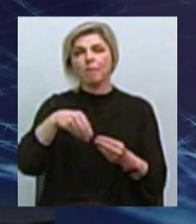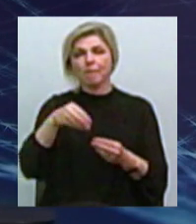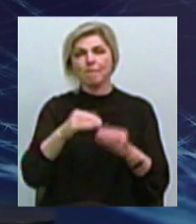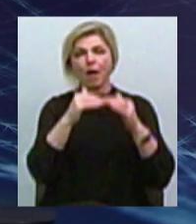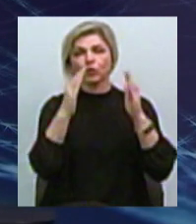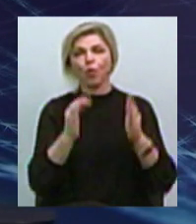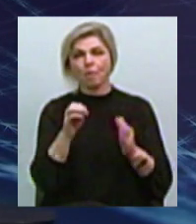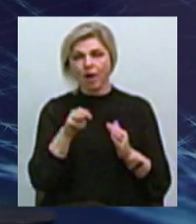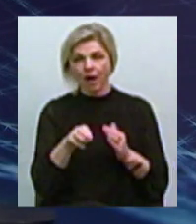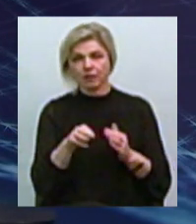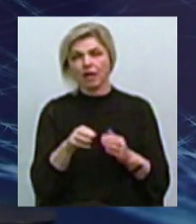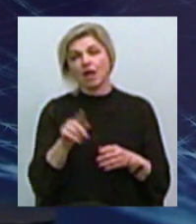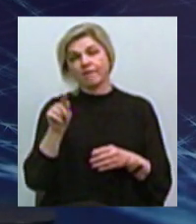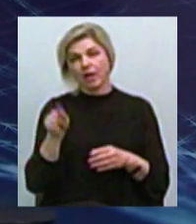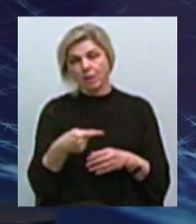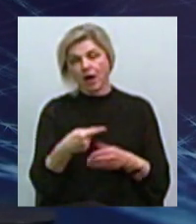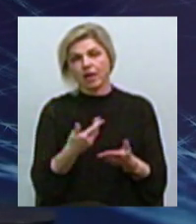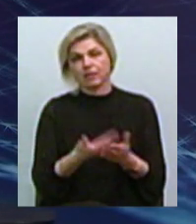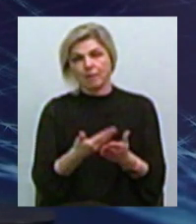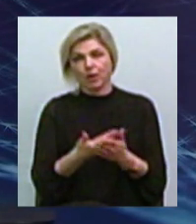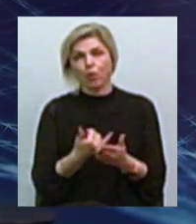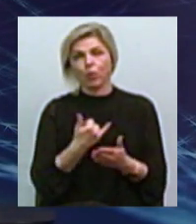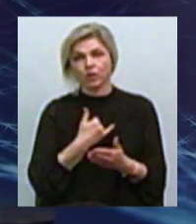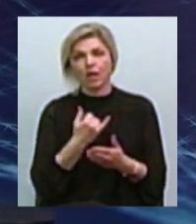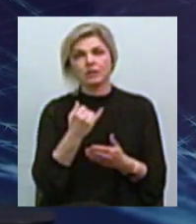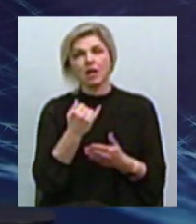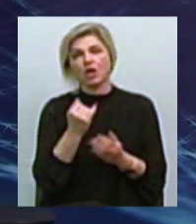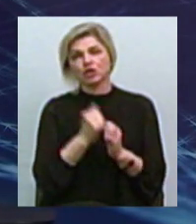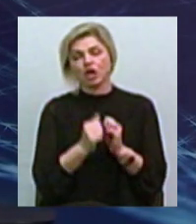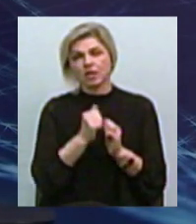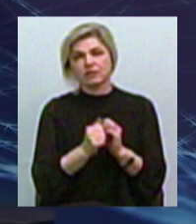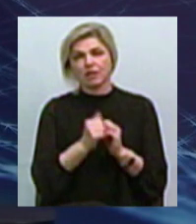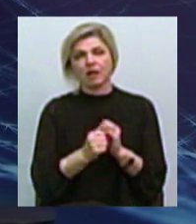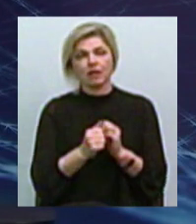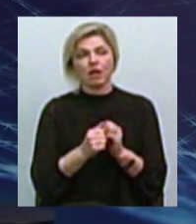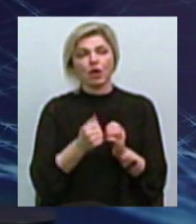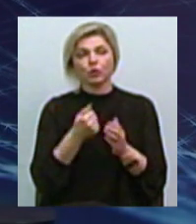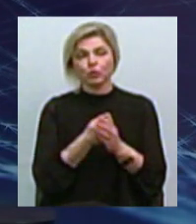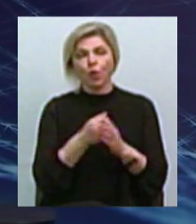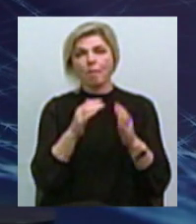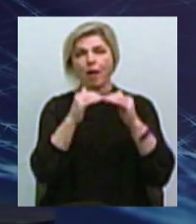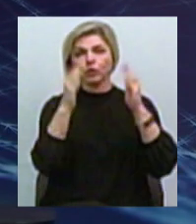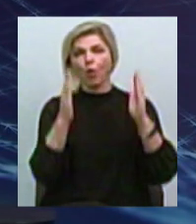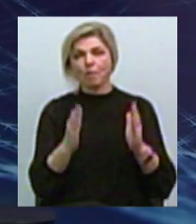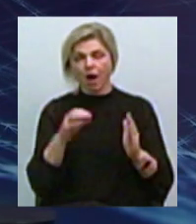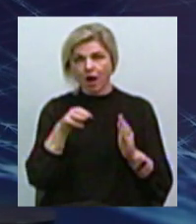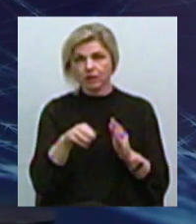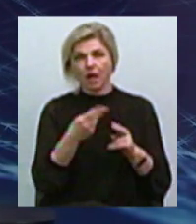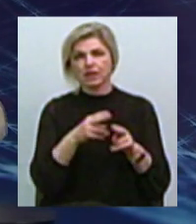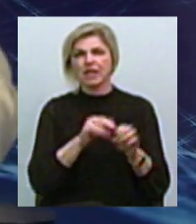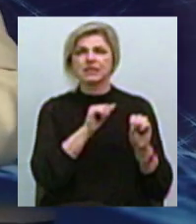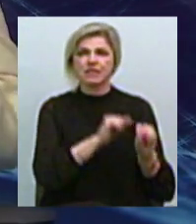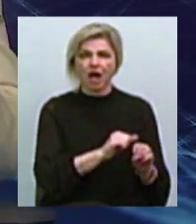Воно вимагає, якщо, наприклад, у нас невеликі номінали, частіше приїжджати до банкоматів Це коштує грошей, захист,